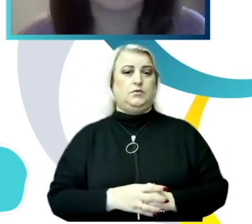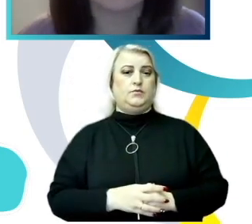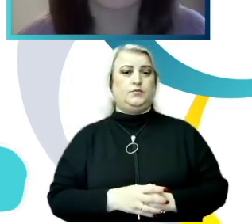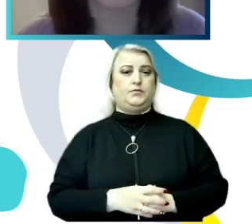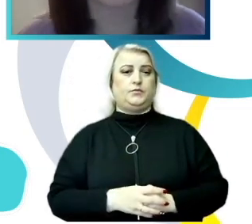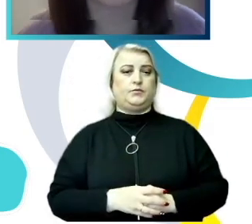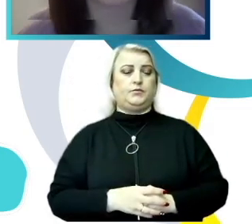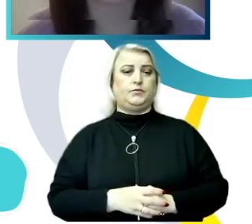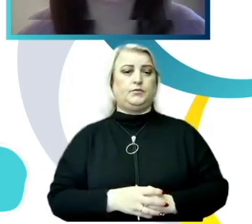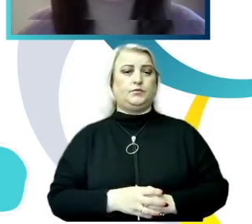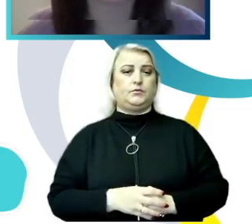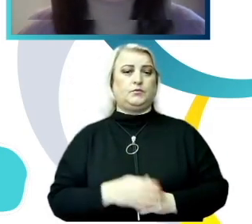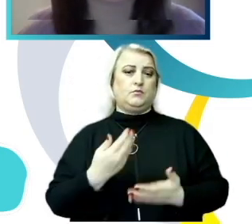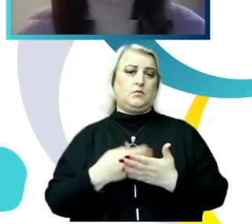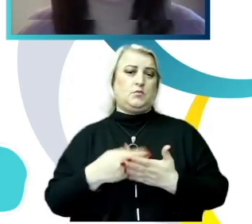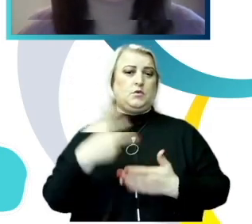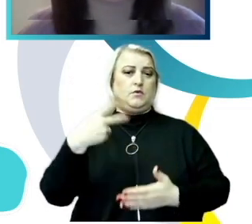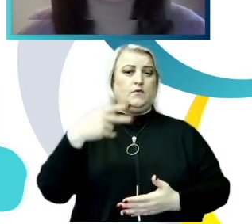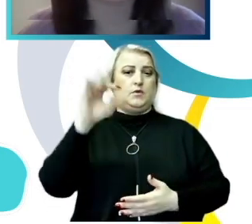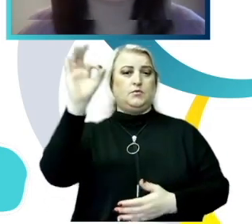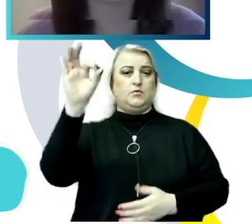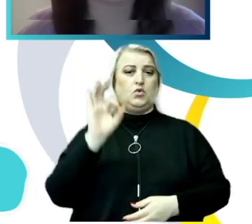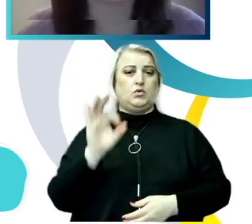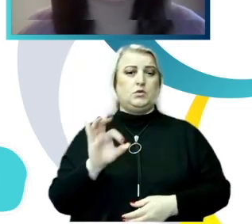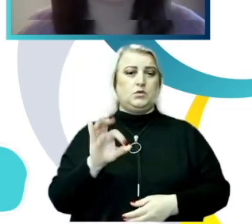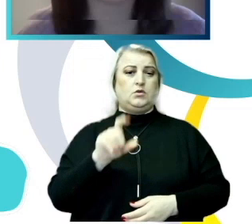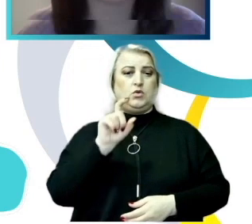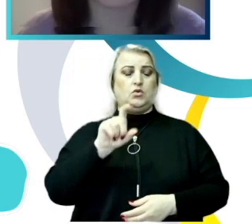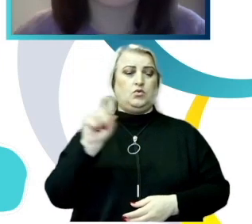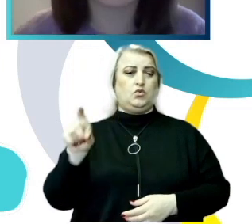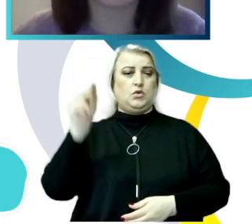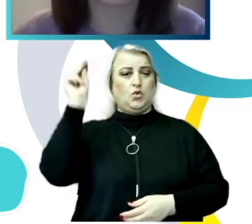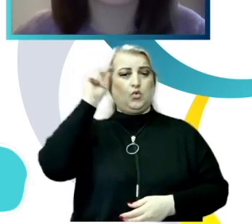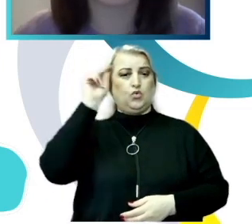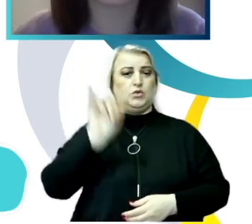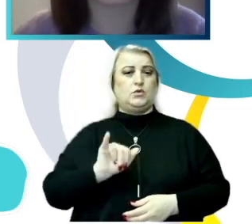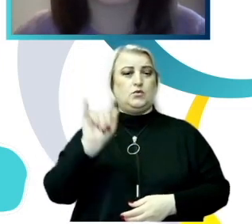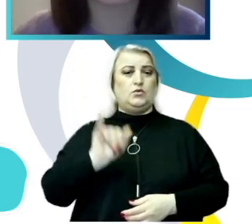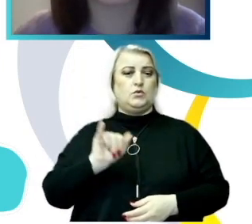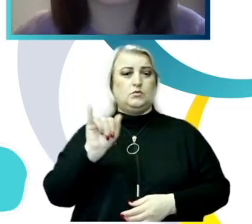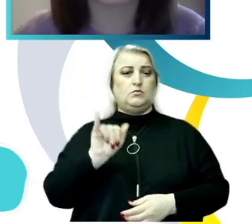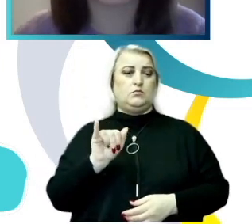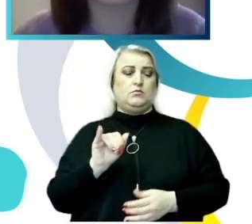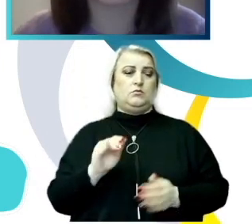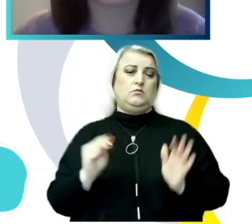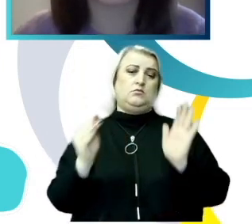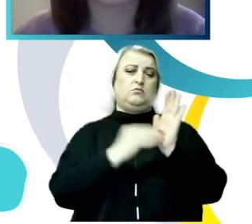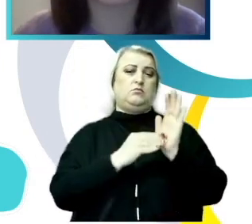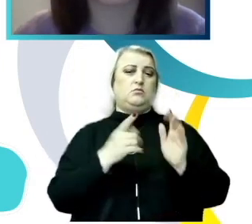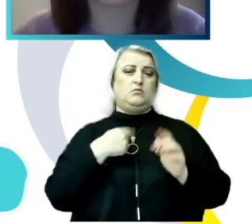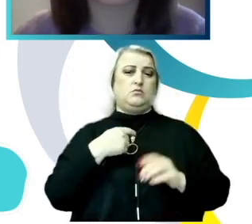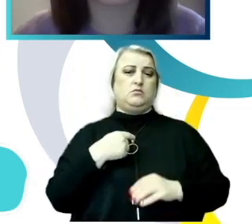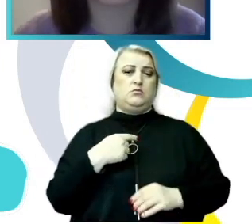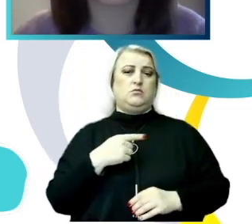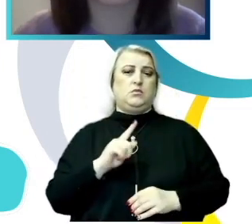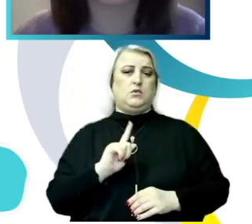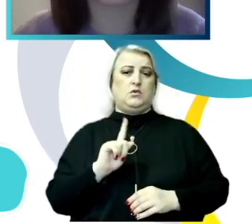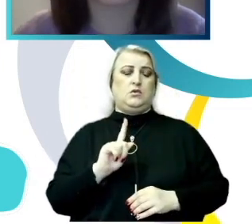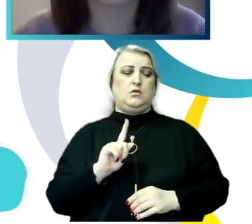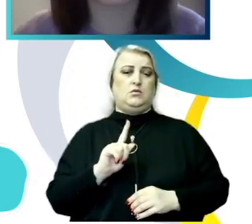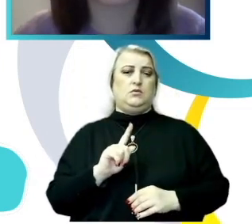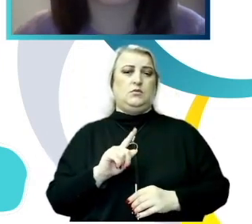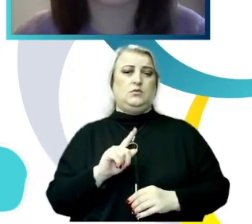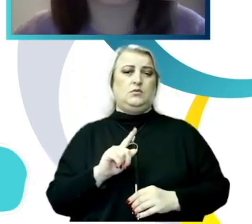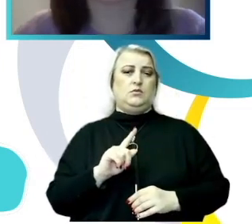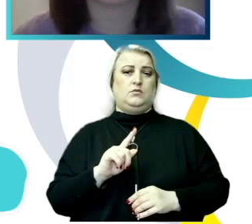la moment, dar practic 20% din cei care își fac studiile în universități am indicat că sunt în cunoștință despre